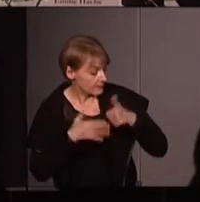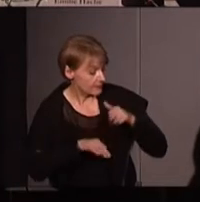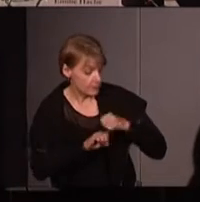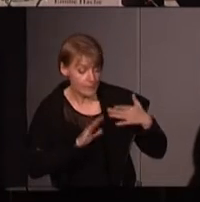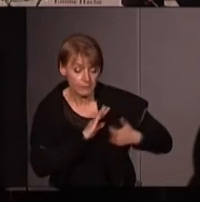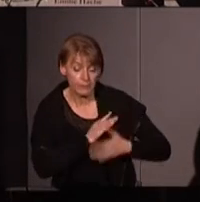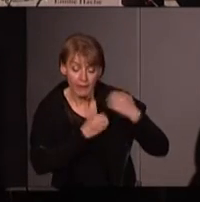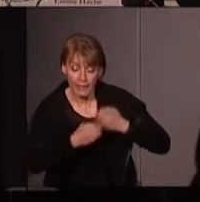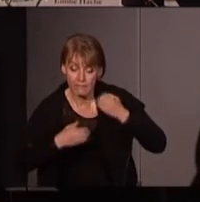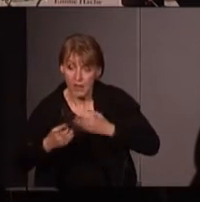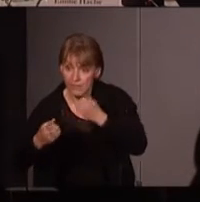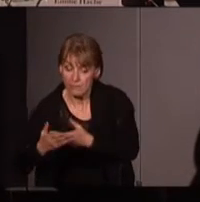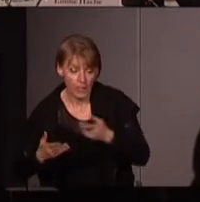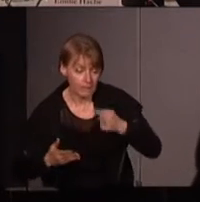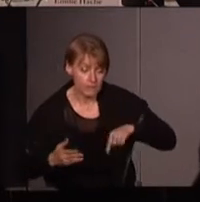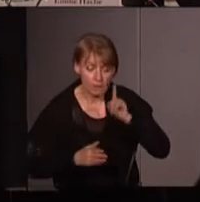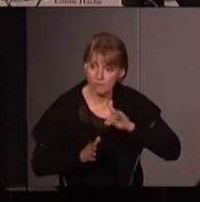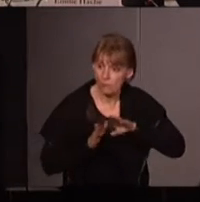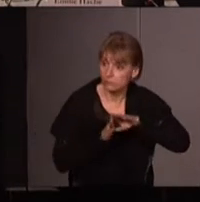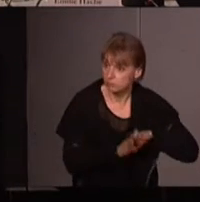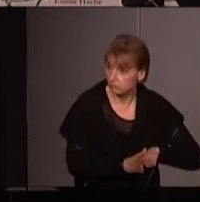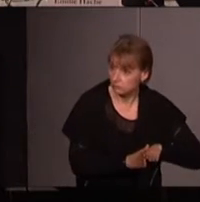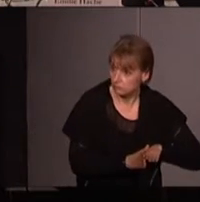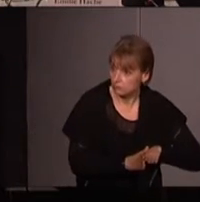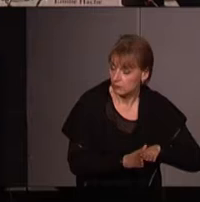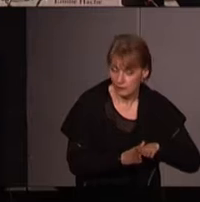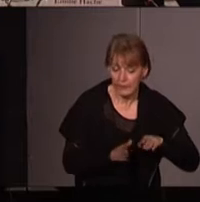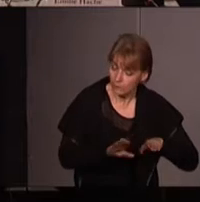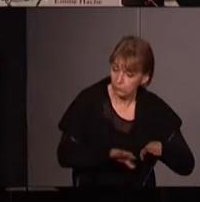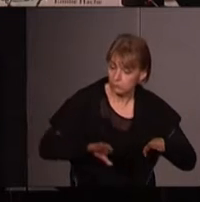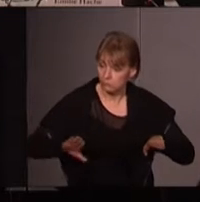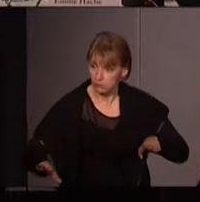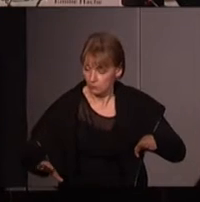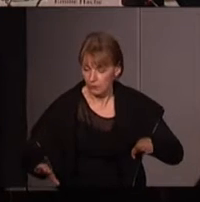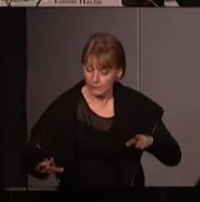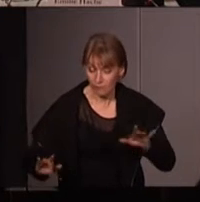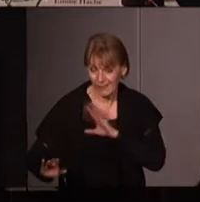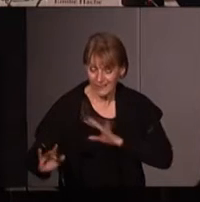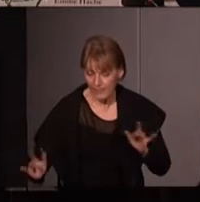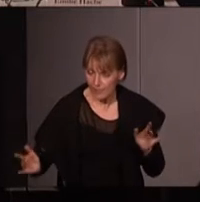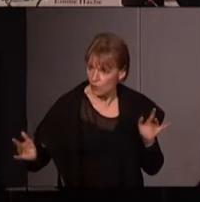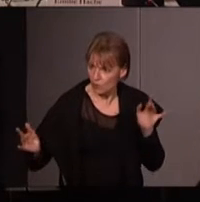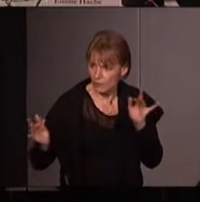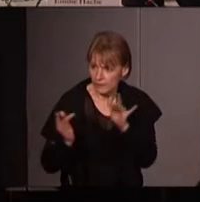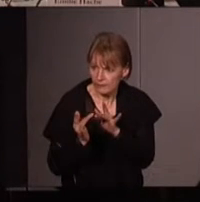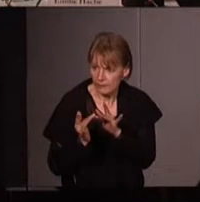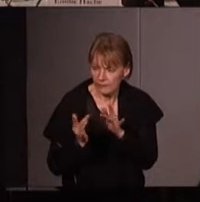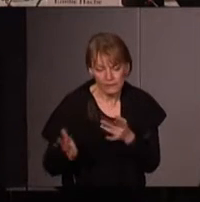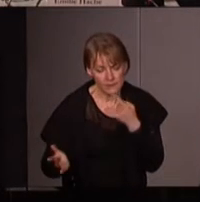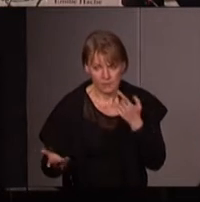siècle chacun est un peu de son côté il faut réessayer de se reconnecter ça veut aussi dire